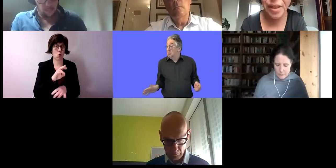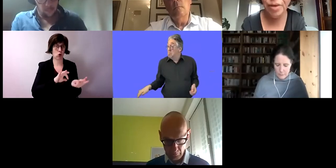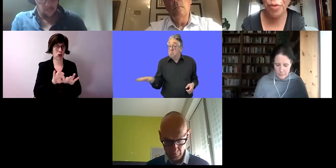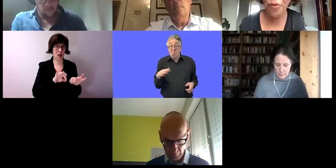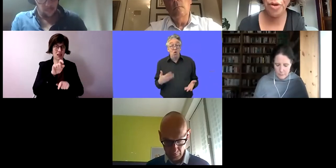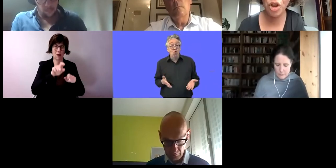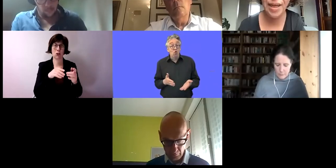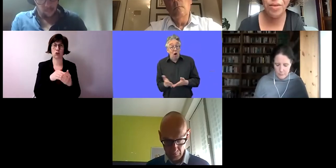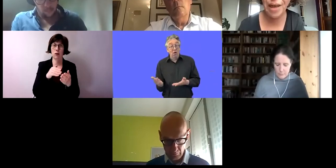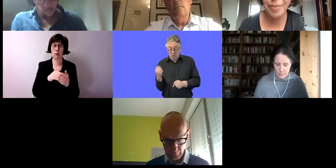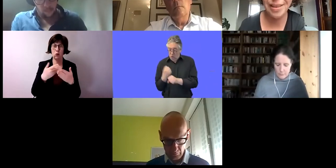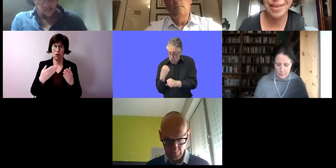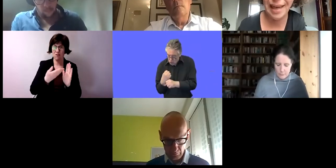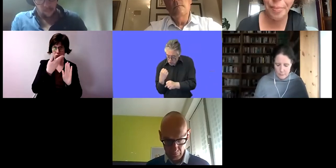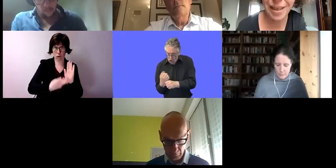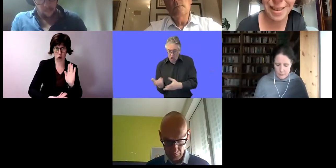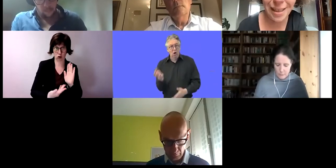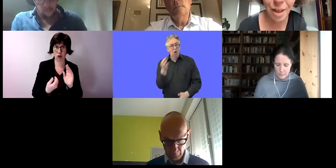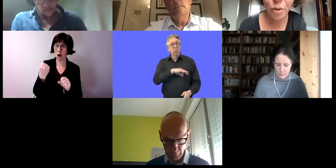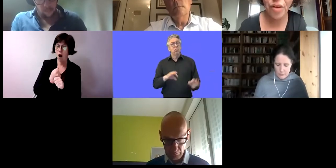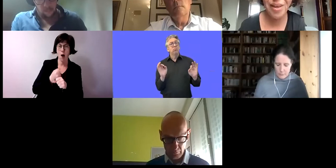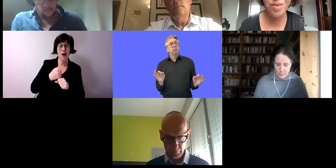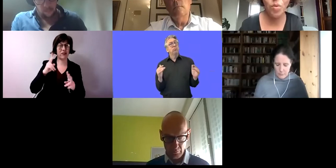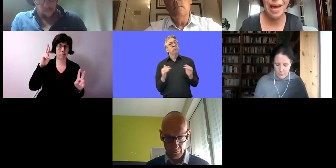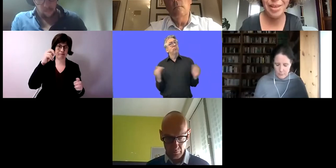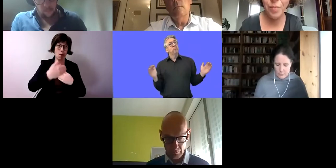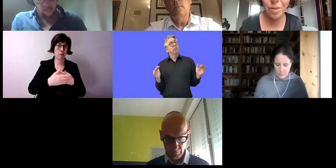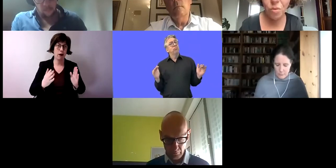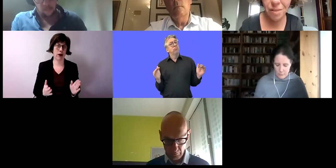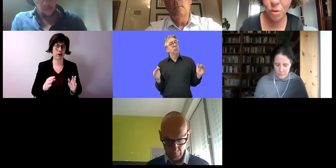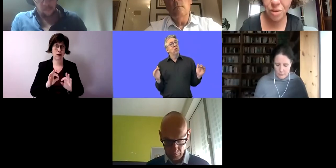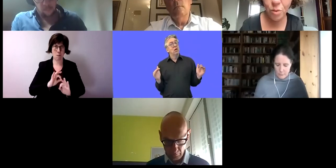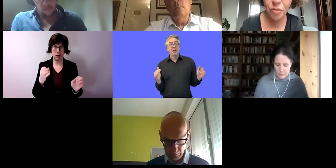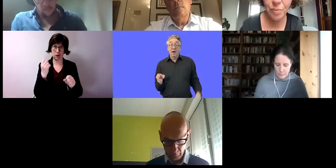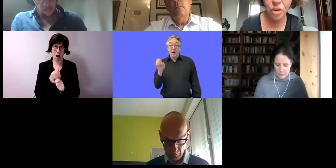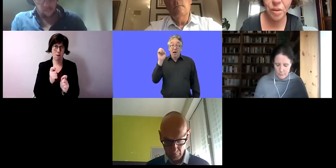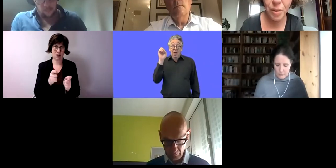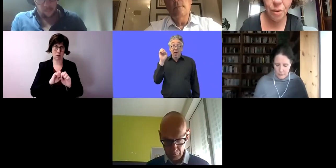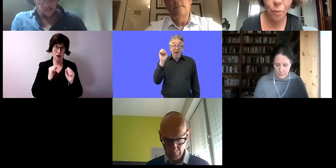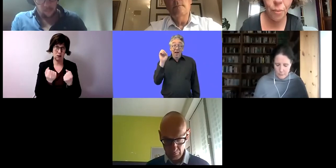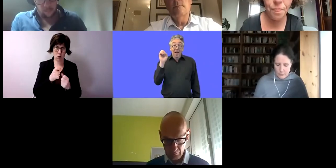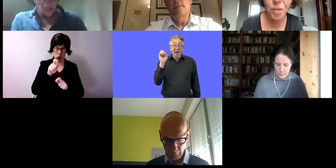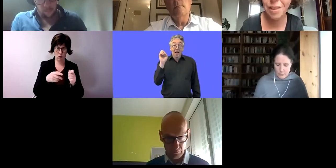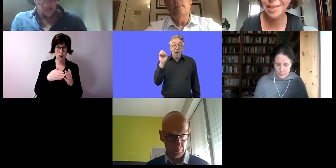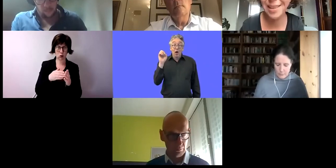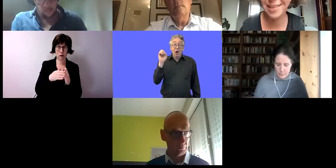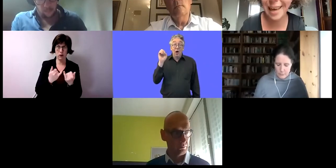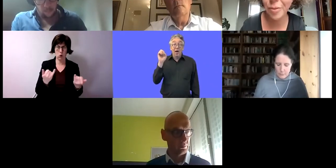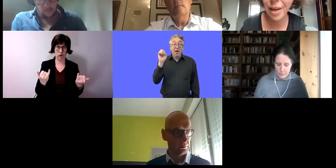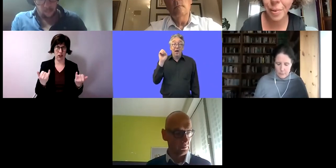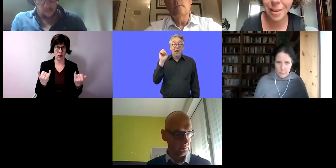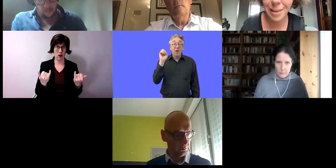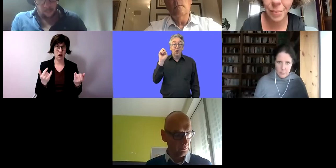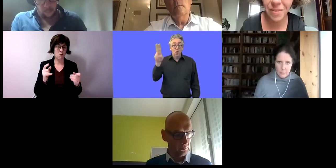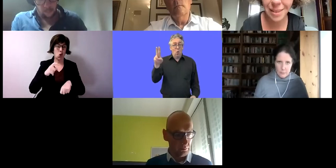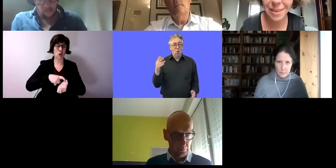Menschen mit Behinderung vorgestellt und arbeitet an einem Paket zur Verbesserung der Arbeitssituation für Menschen mit Behinderung. Und es ist hier Zeit